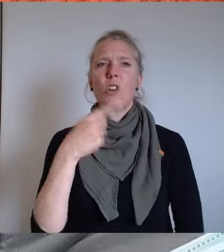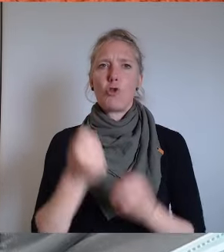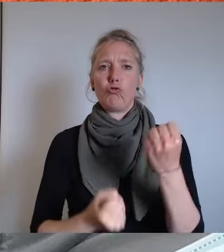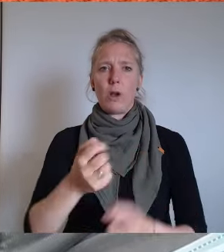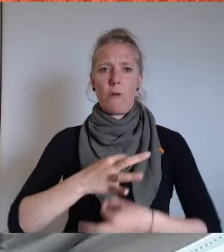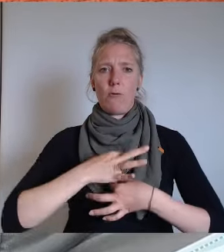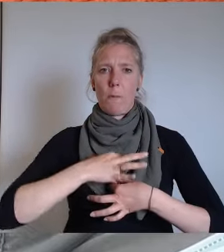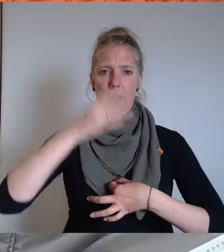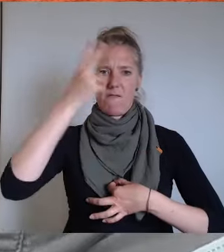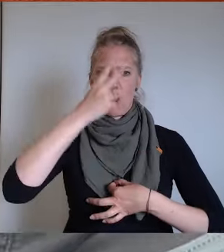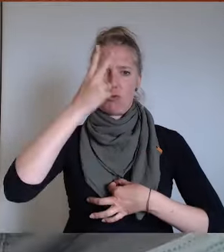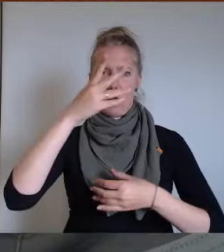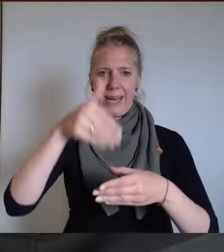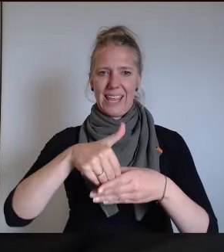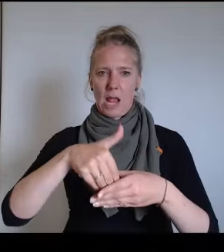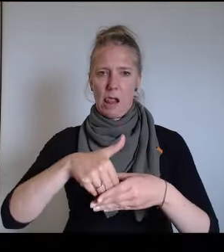schon schwierig.